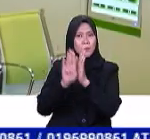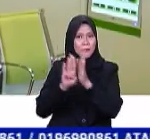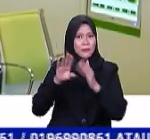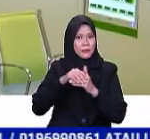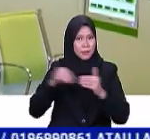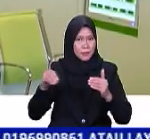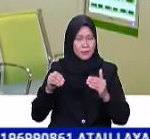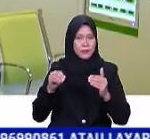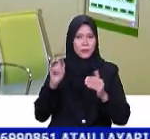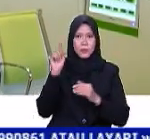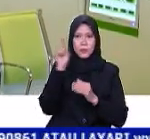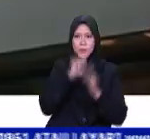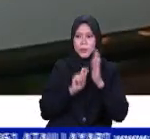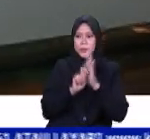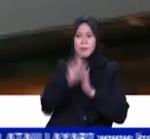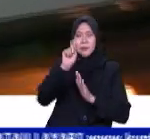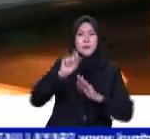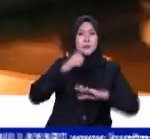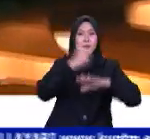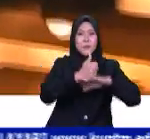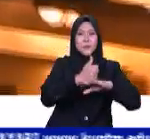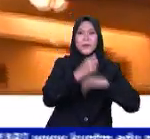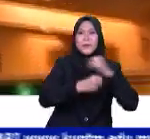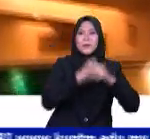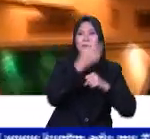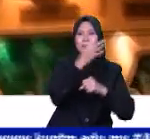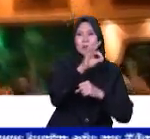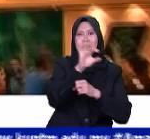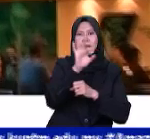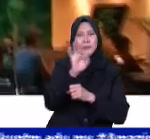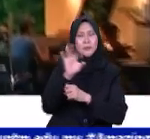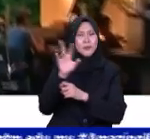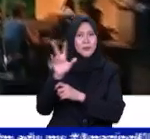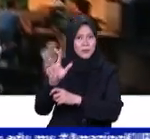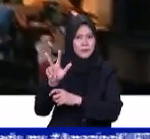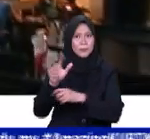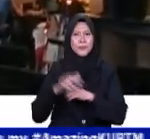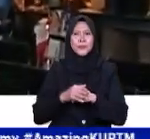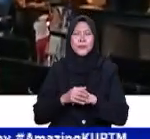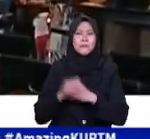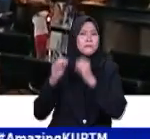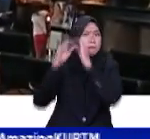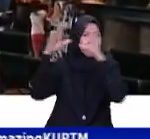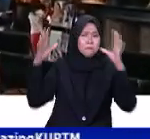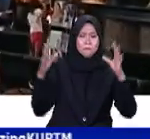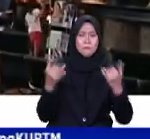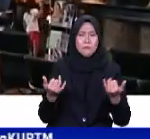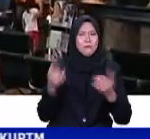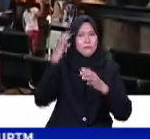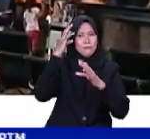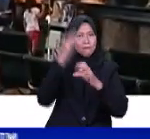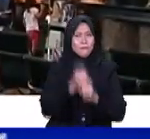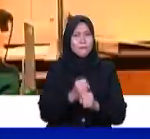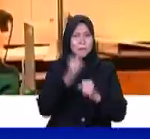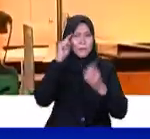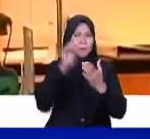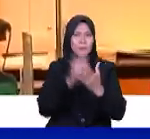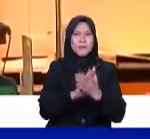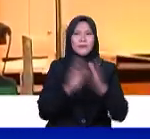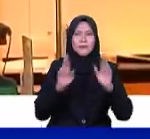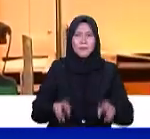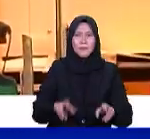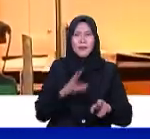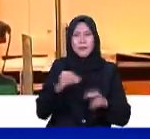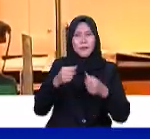tertinggi sejak penubuhannya pada 1963. Sekaligus menggambarkan keyakinan dan kepercayaan rakyat